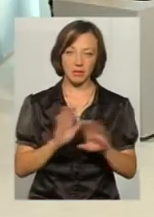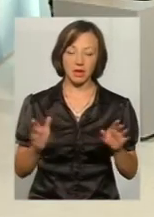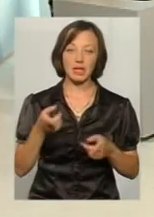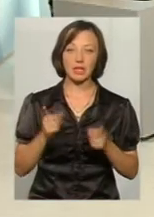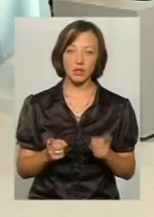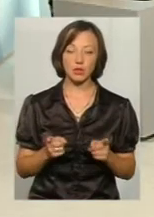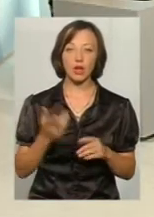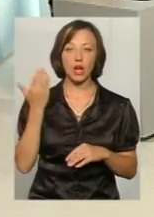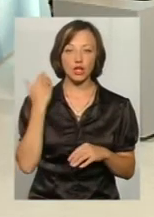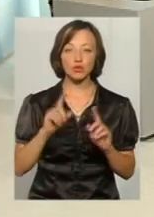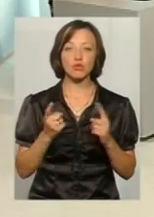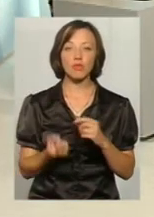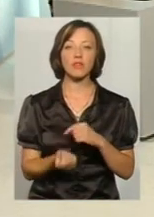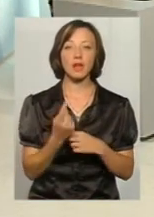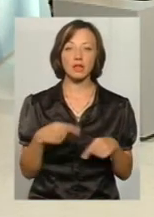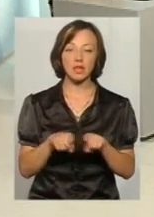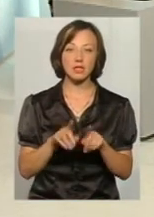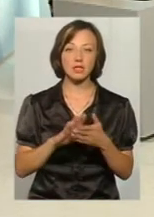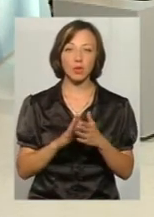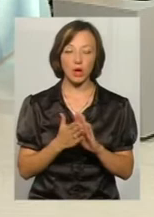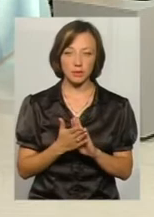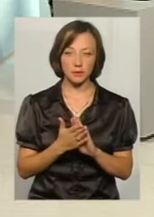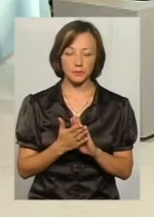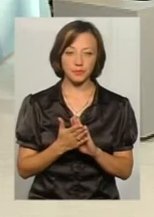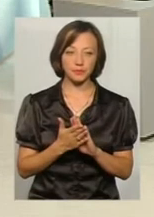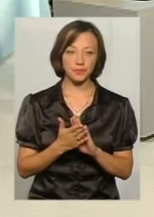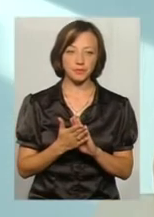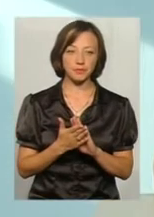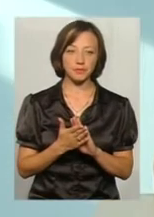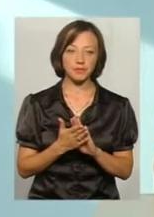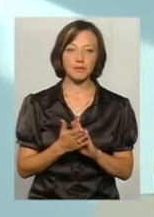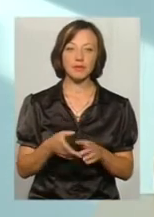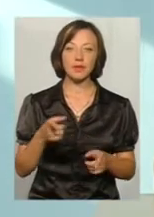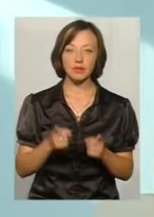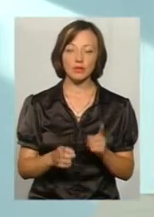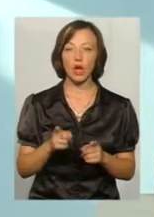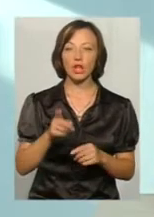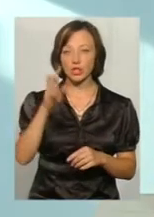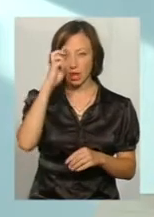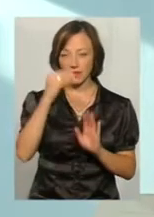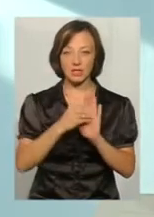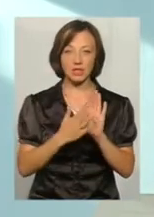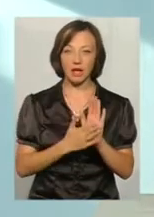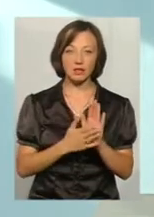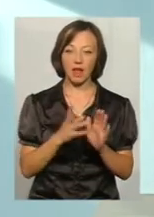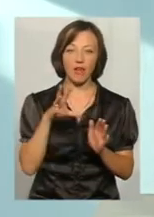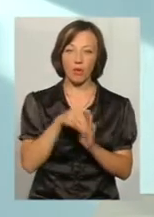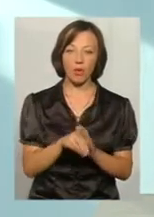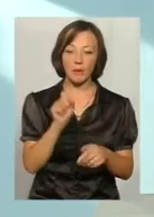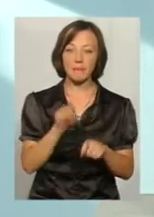думаю, дійсно, раніше чому виникали такі ситуації? Тому що, дійсно, до повноважень державного реєстратора не відноситься перевірка